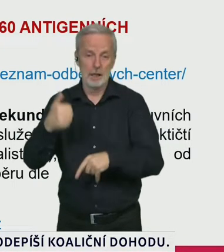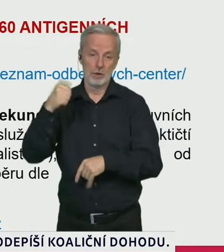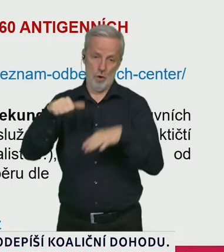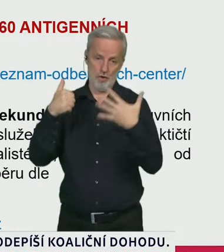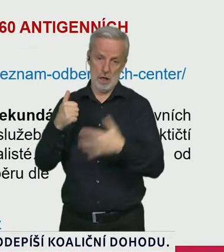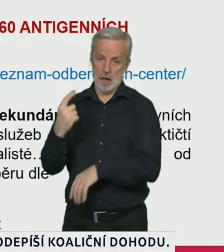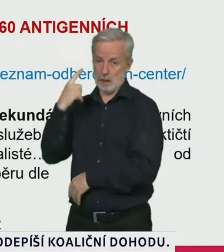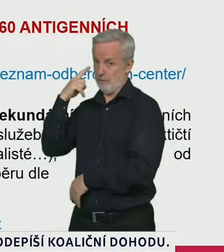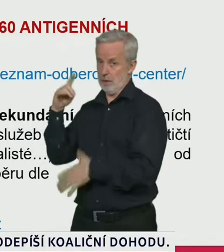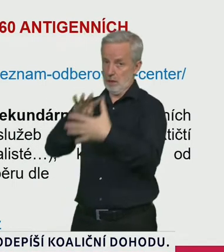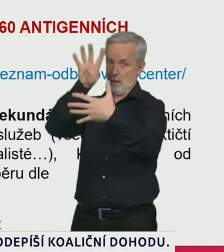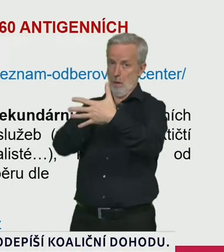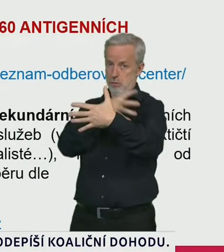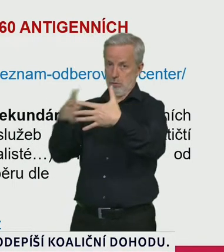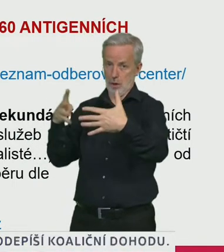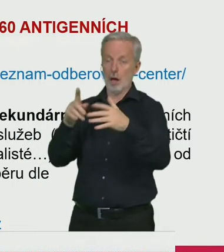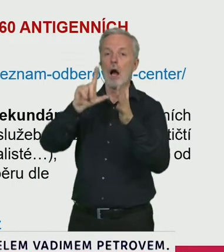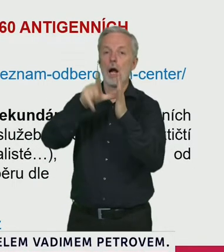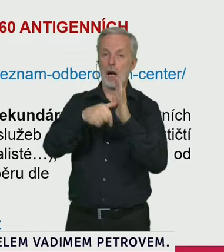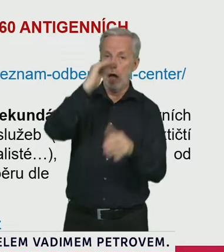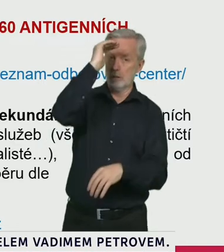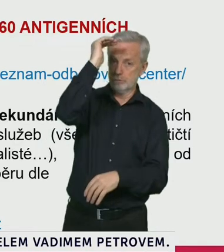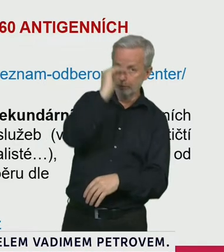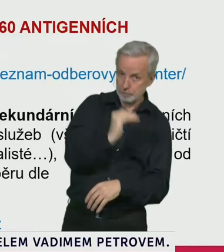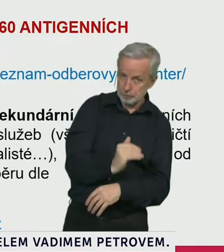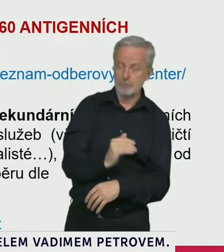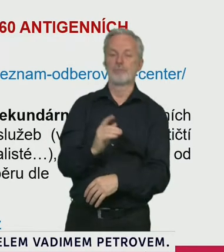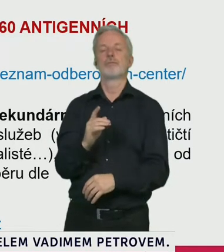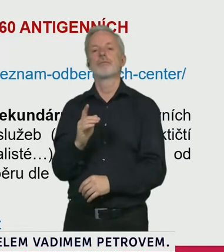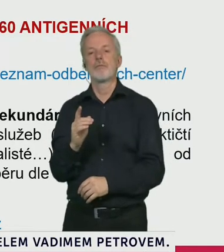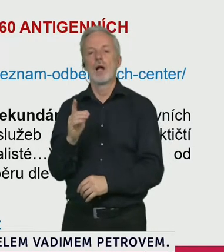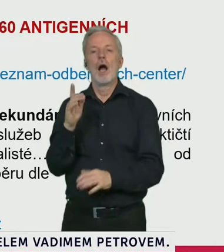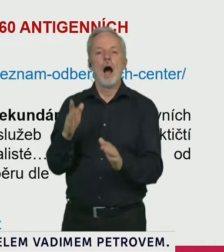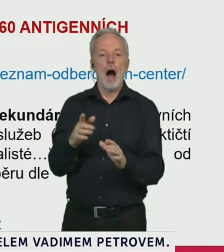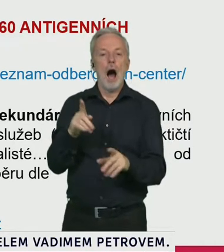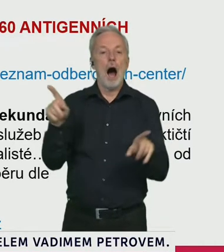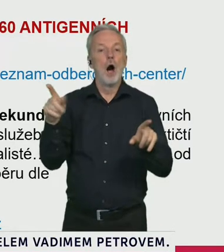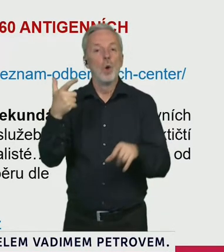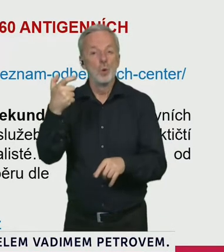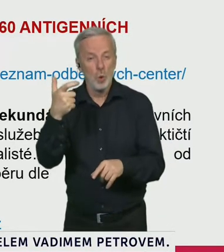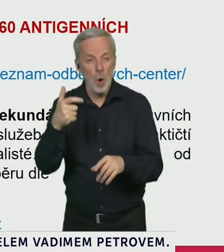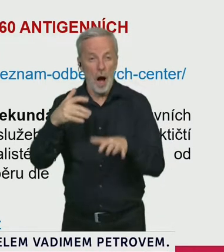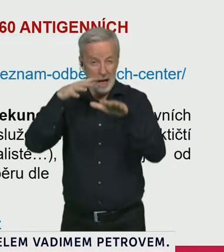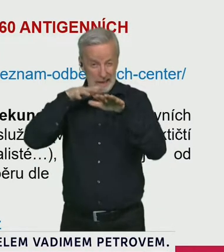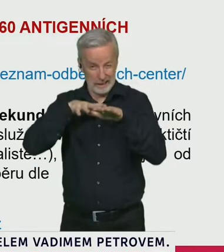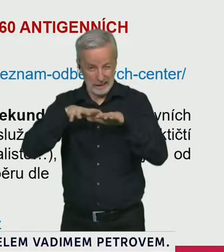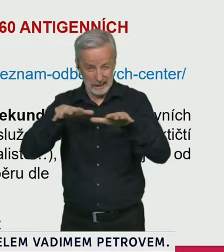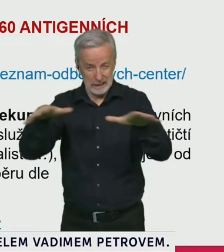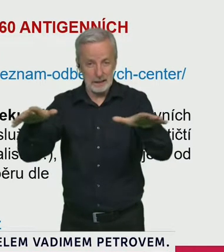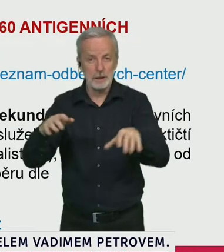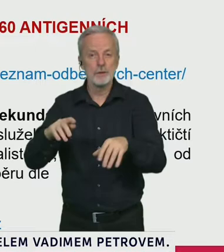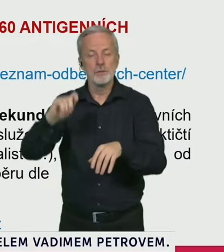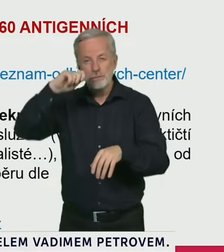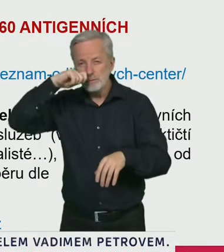tabulce. Na tuto síť pak navazuje takzvaně ta sekundární síť odběrových míst, což jsou